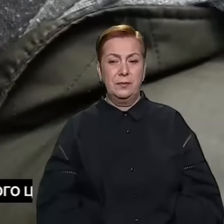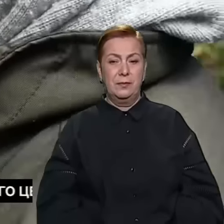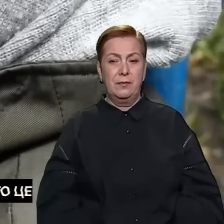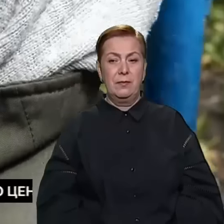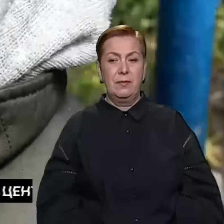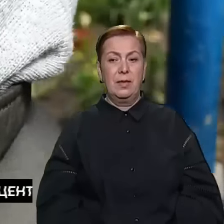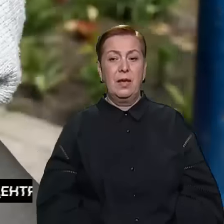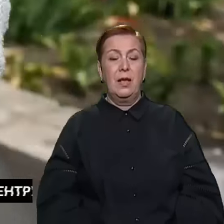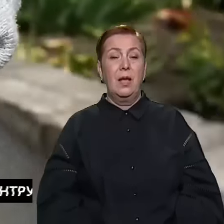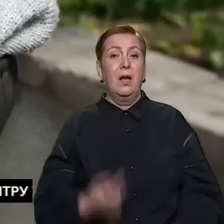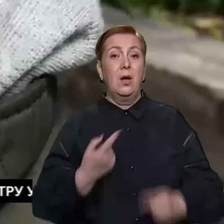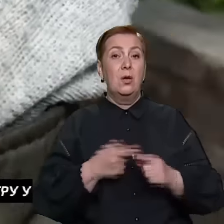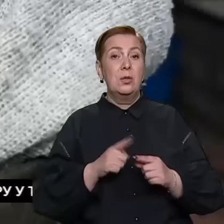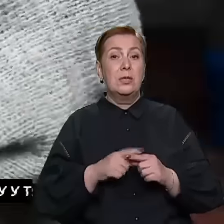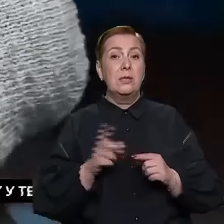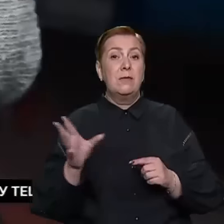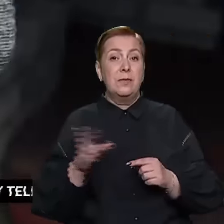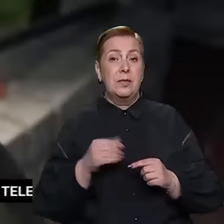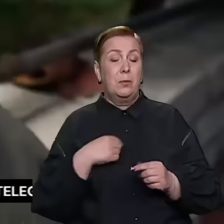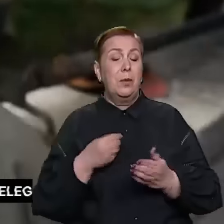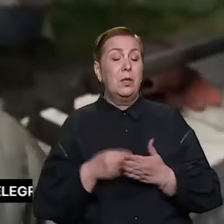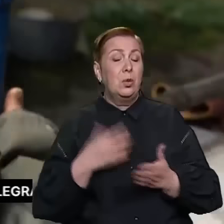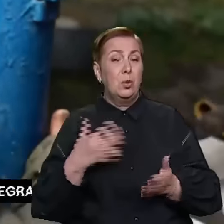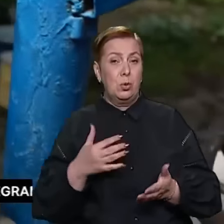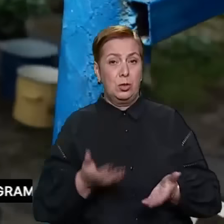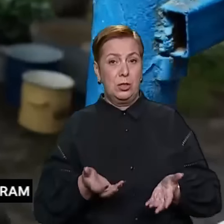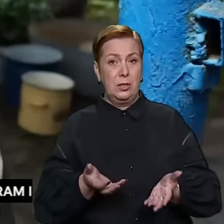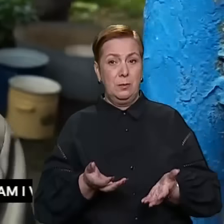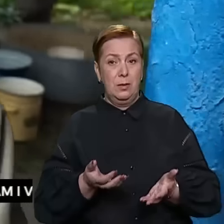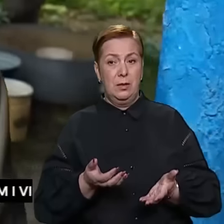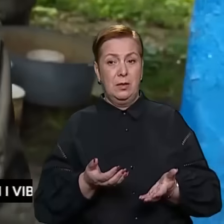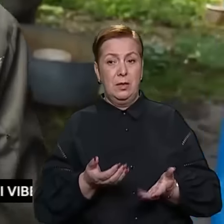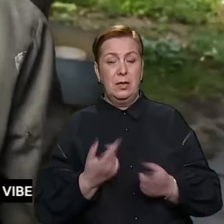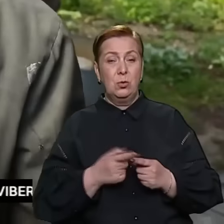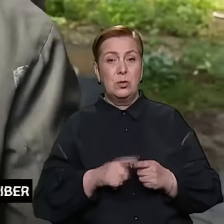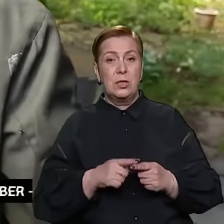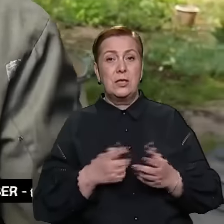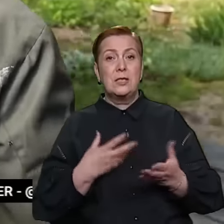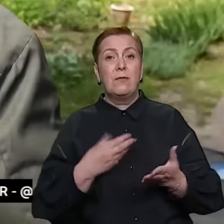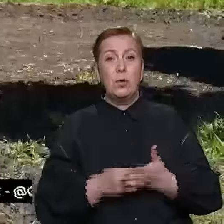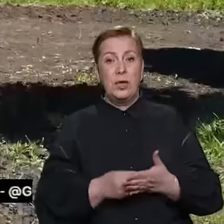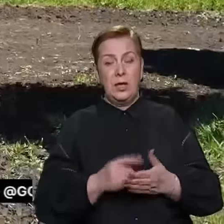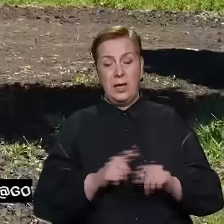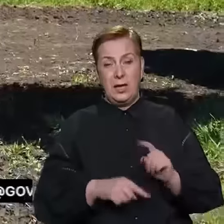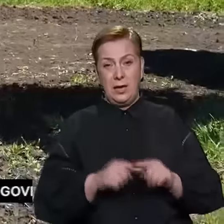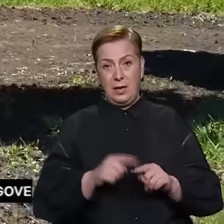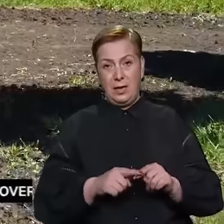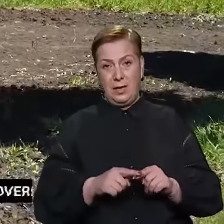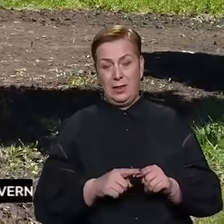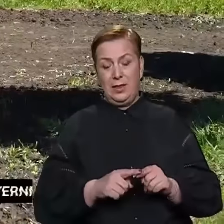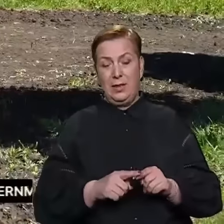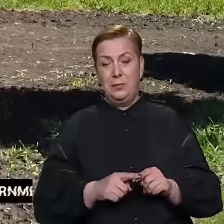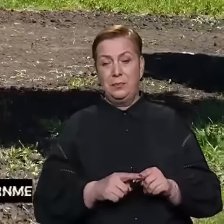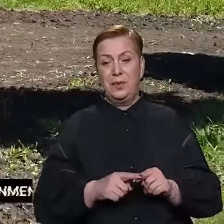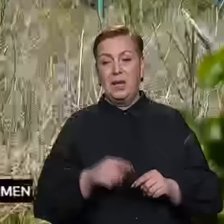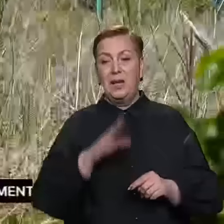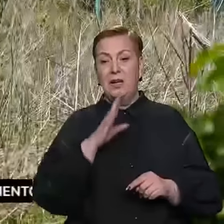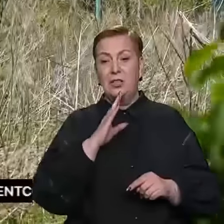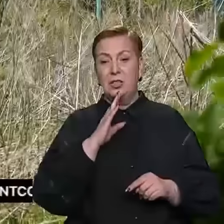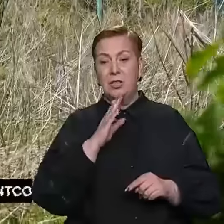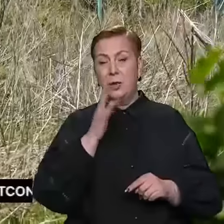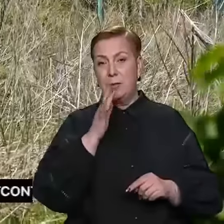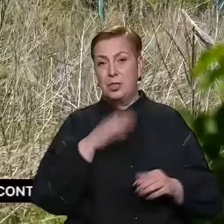дорожімо цим своїм усім, дорожімо. Воно рідне, своїм. Жінка з селища під час